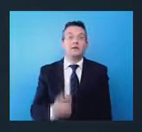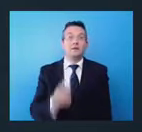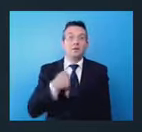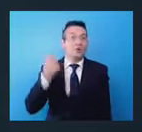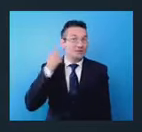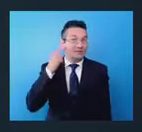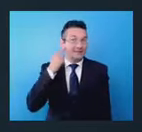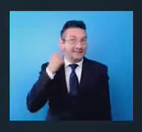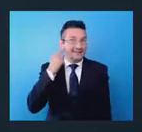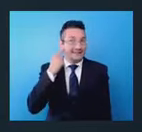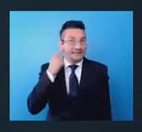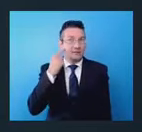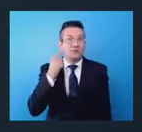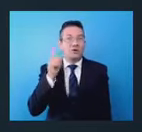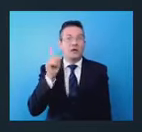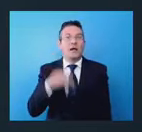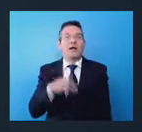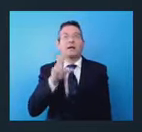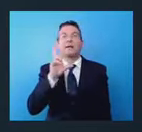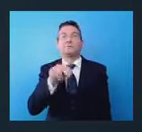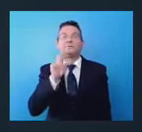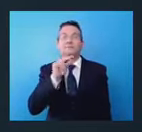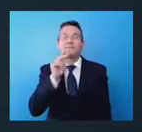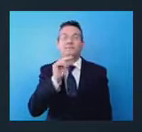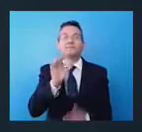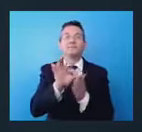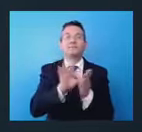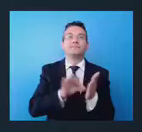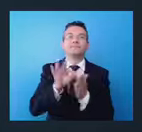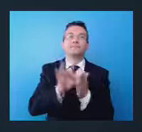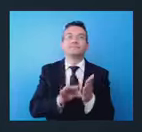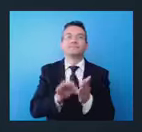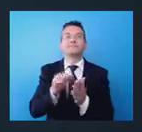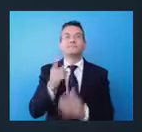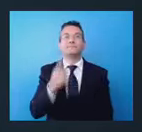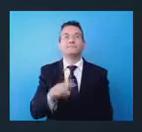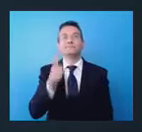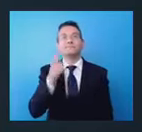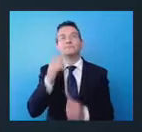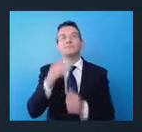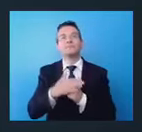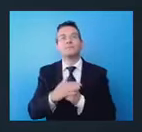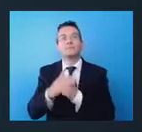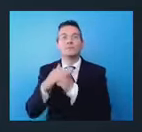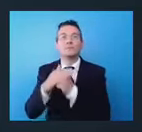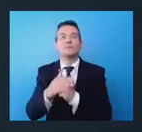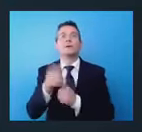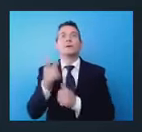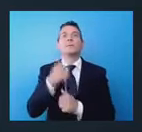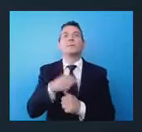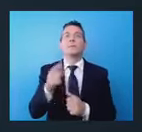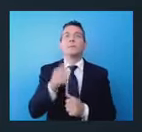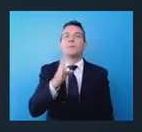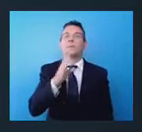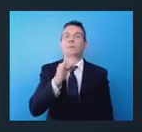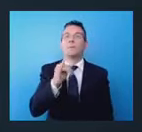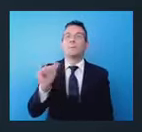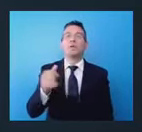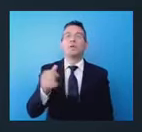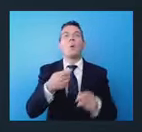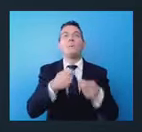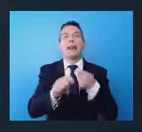linee la sostenibilità nella bioplastica, noi lavoriamo da tanto tempo